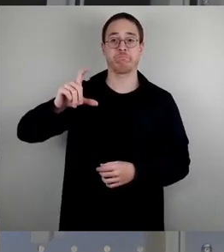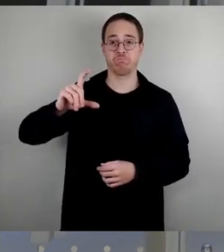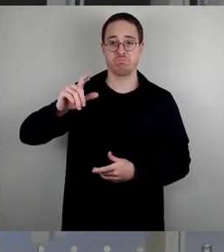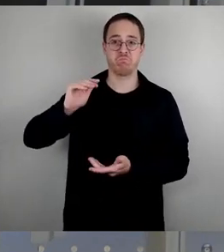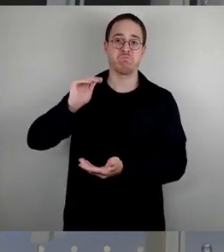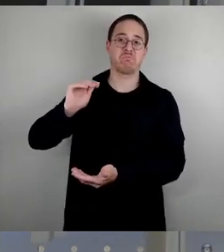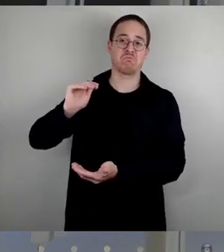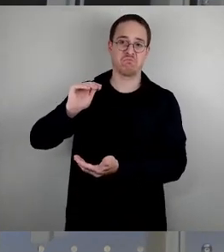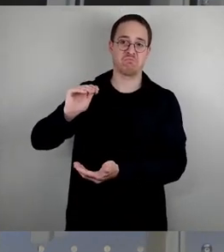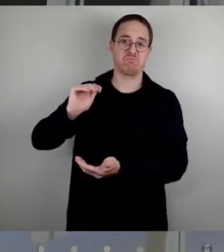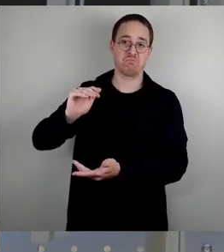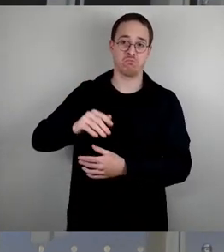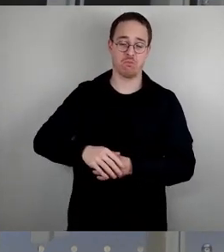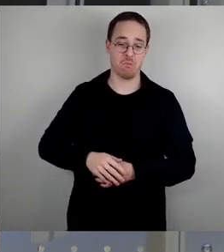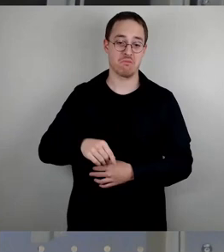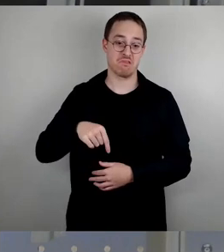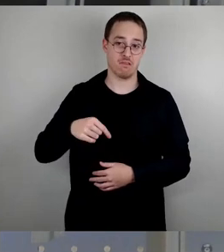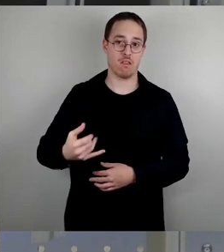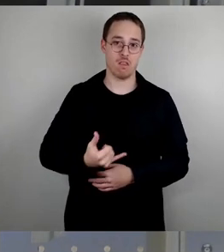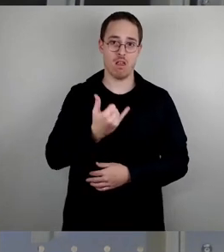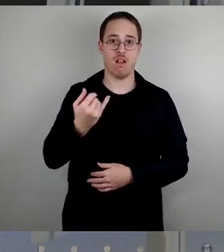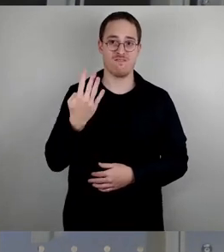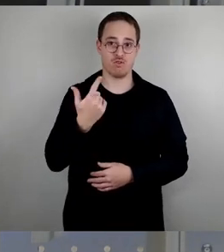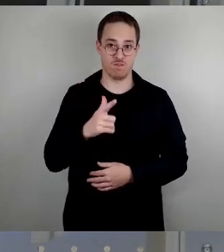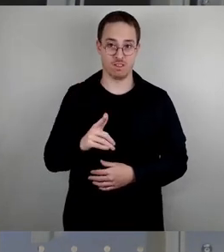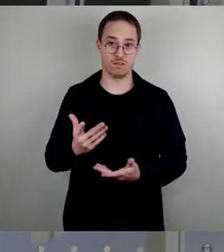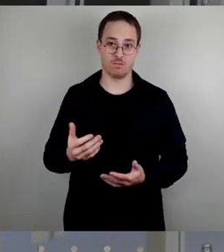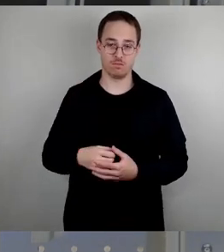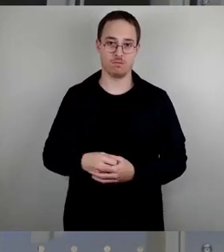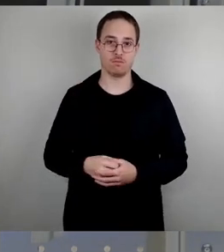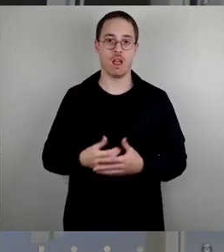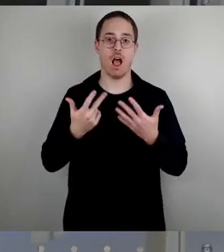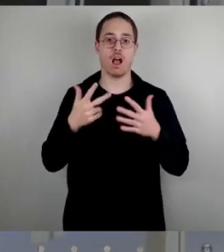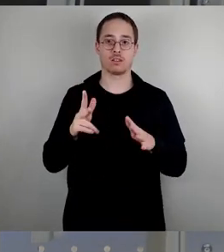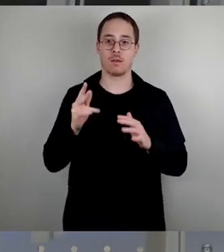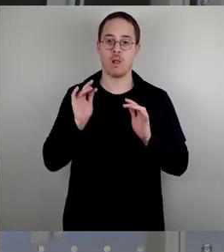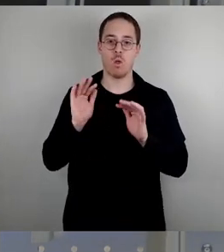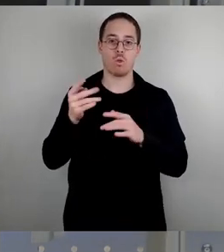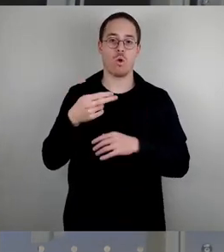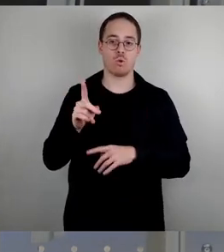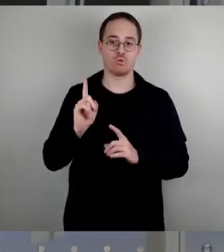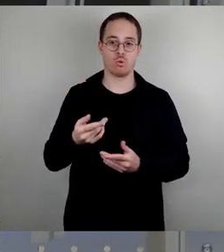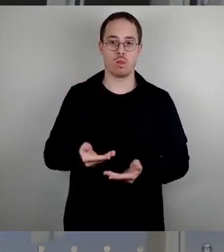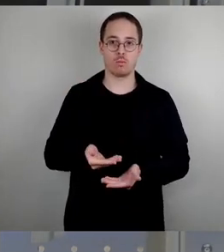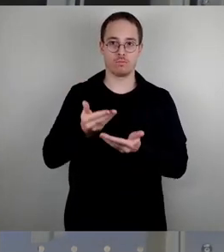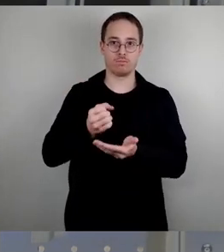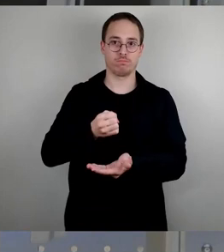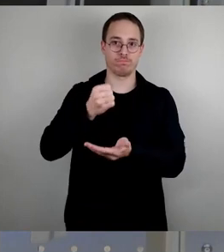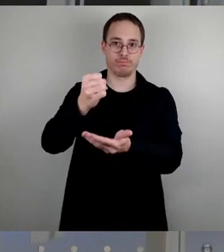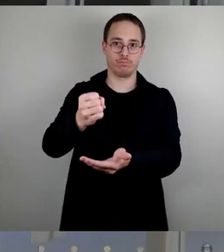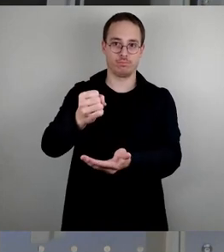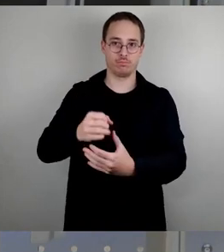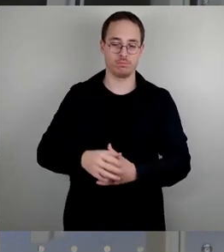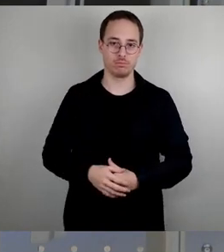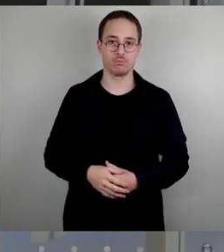Wir reden über 80 Millionen Euro, die bereitgestellt werden sollen, aber es kommt auch ein großer